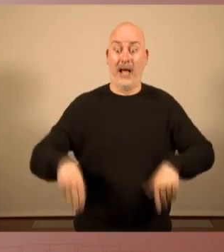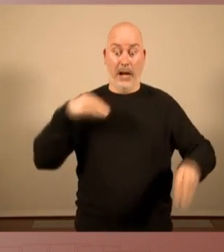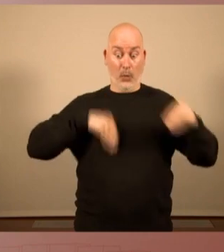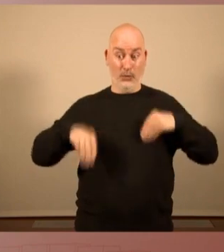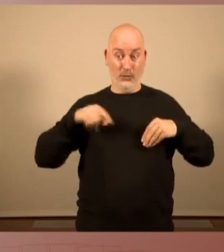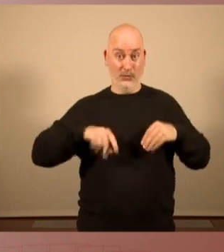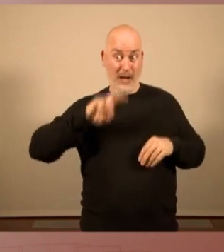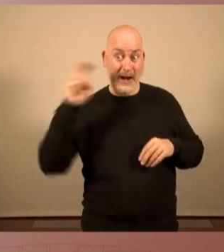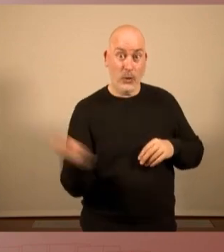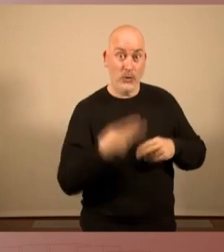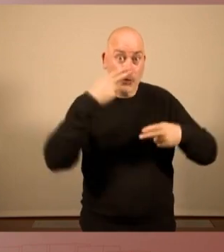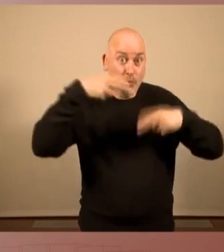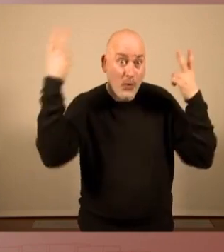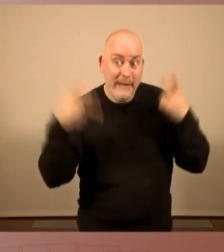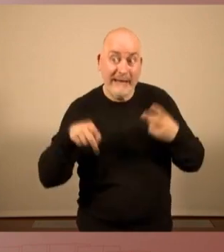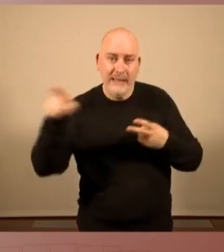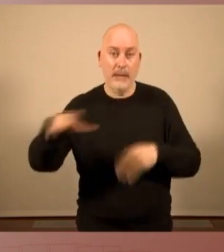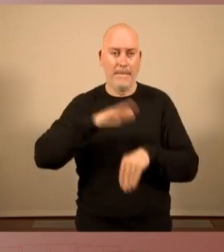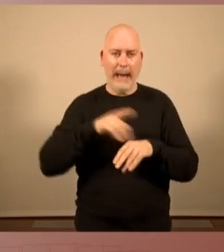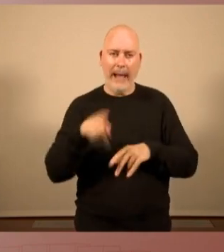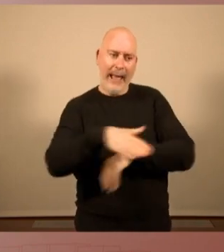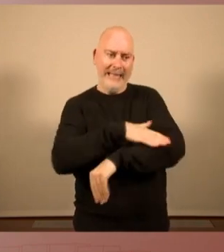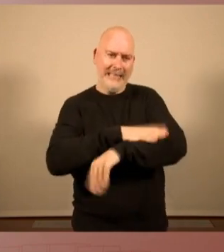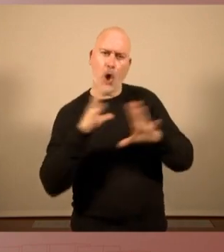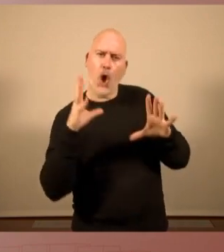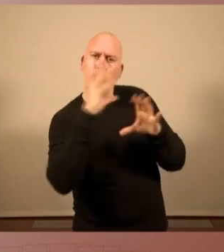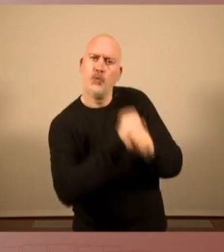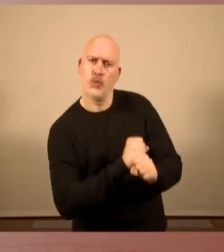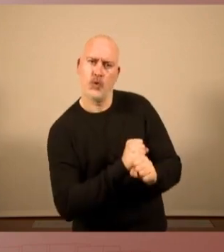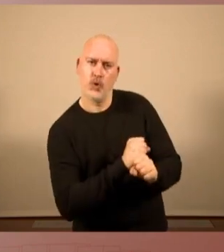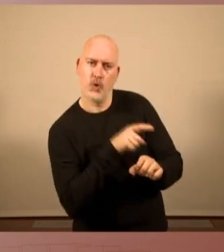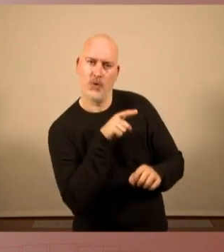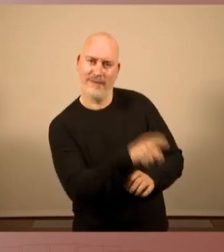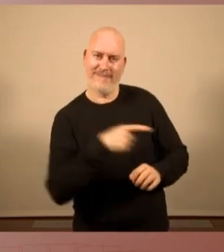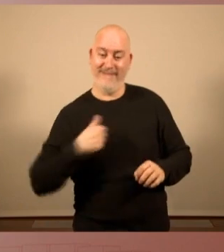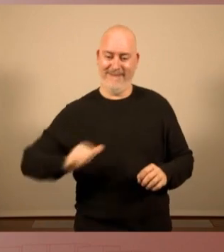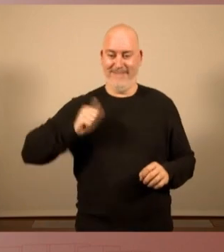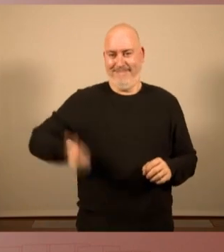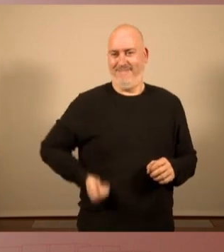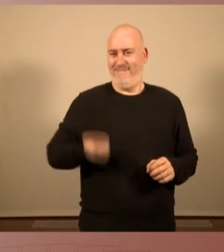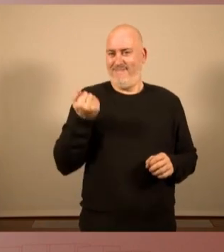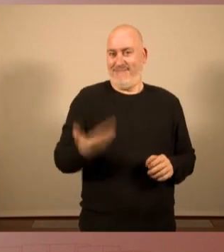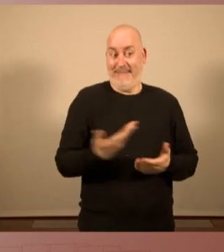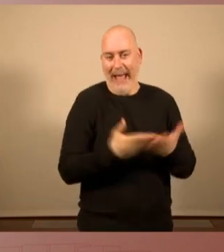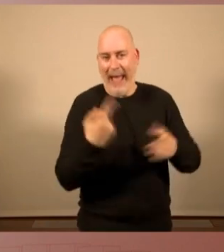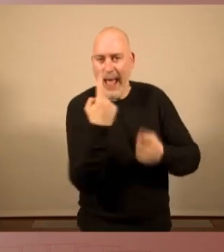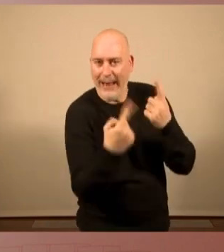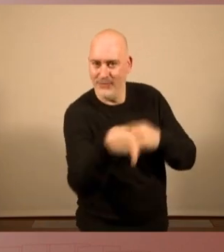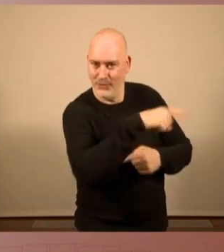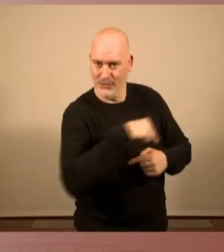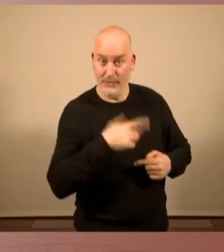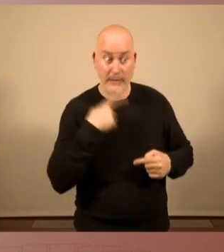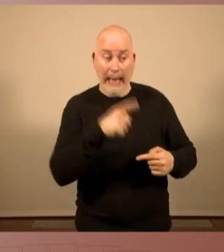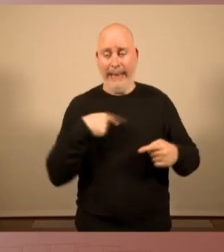públics pel manteniment de l'estatus quo i l'enraquiment de les èlits. No podem acostumar-nos a aquesta anomalia democràtica.